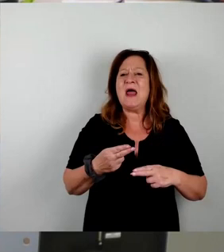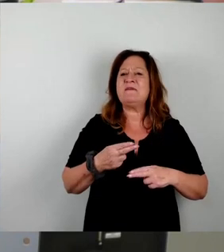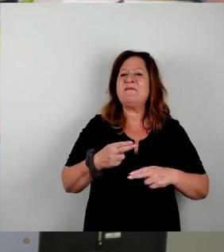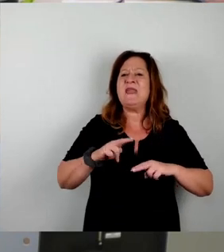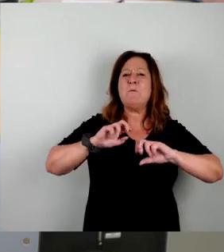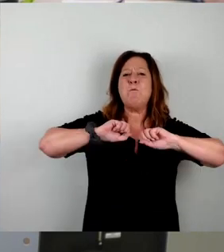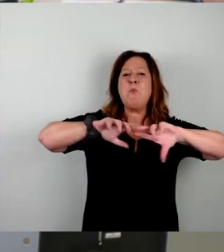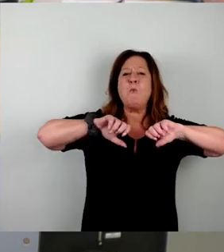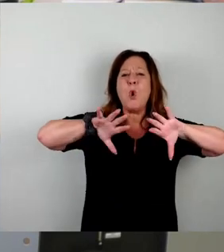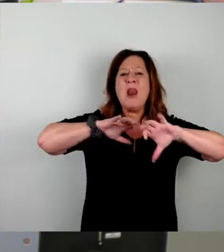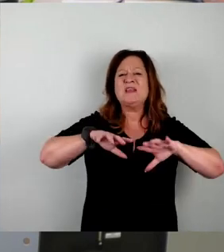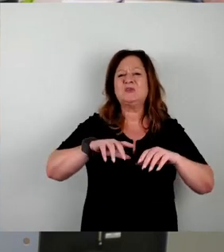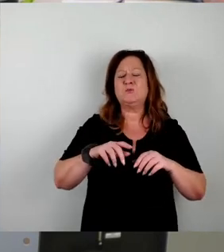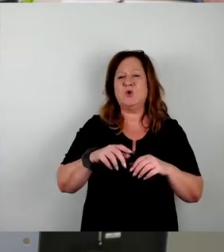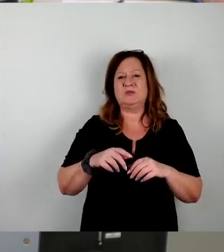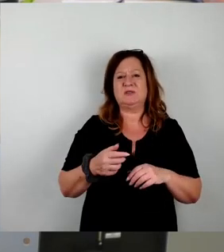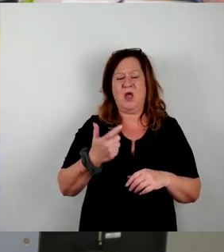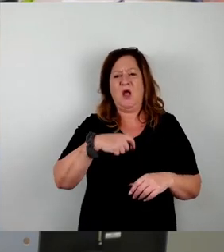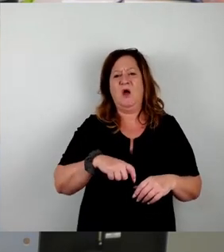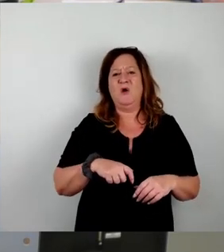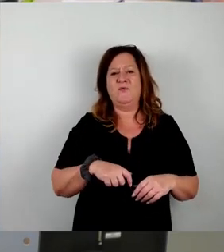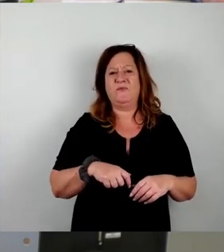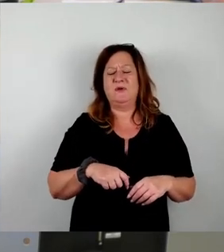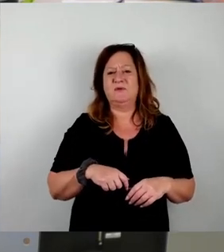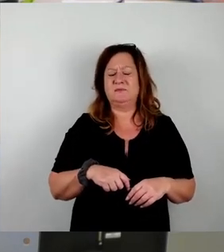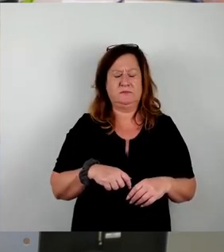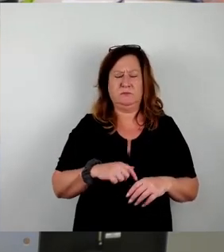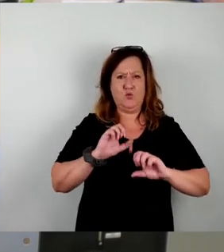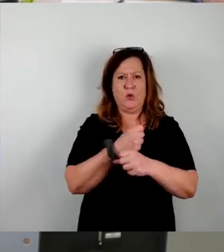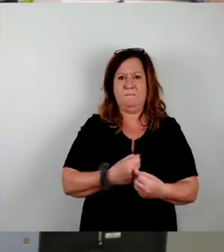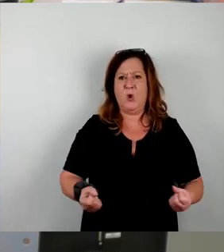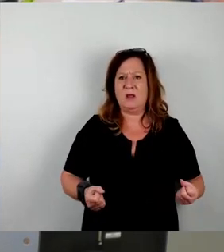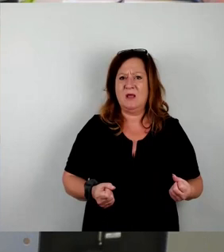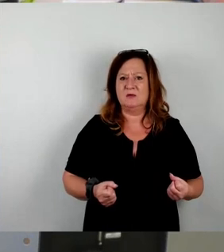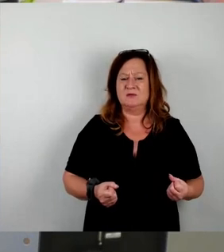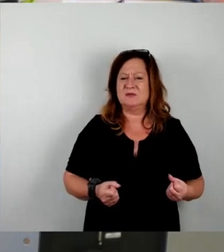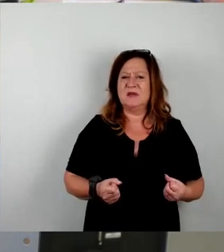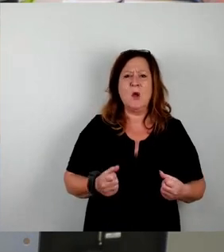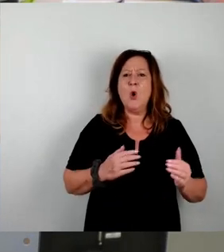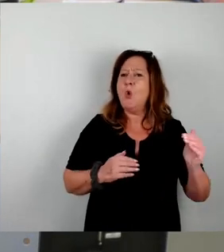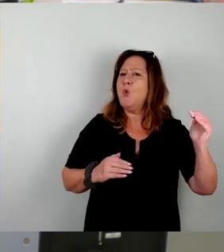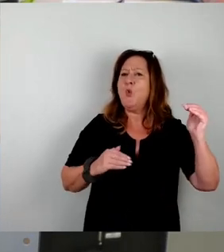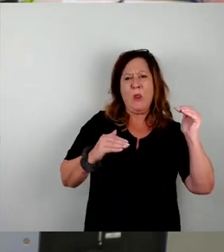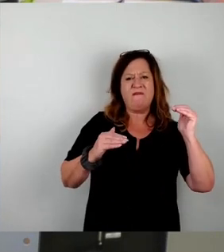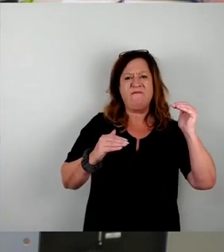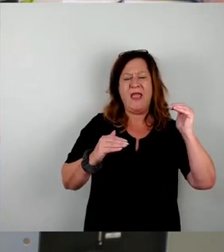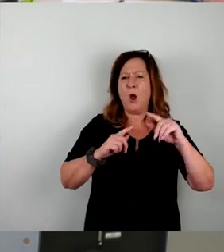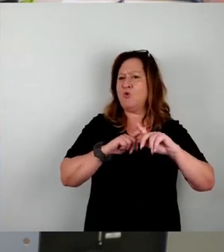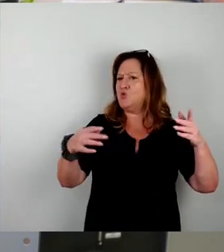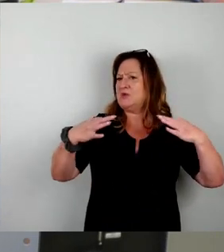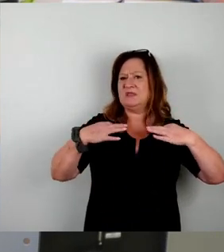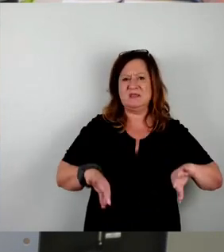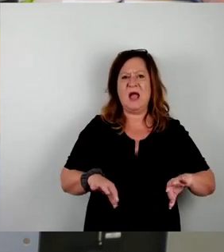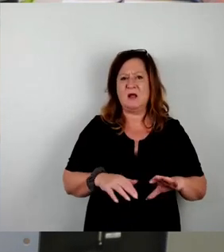meinte Sie, die Populismuskeule herausgeholt wird. Das ist unfair und das ist unsachlich. Und dafür